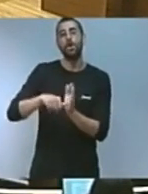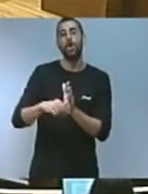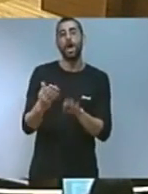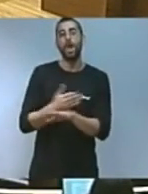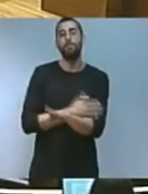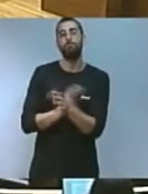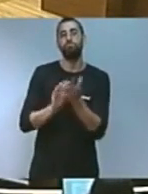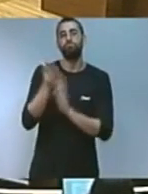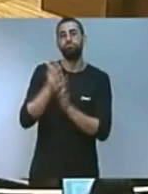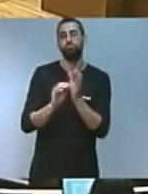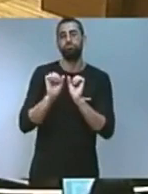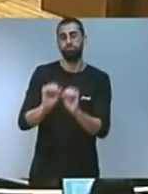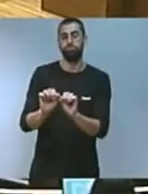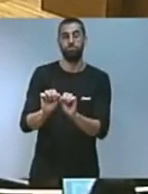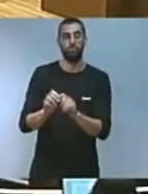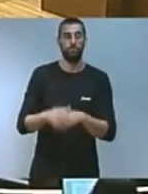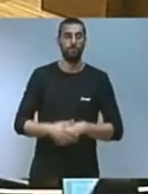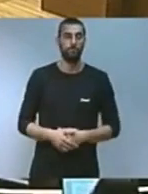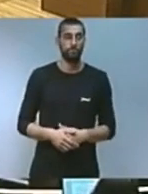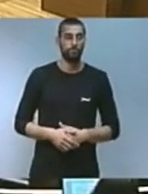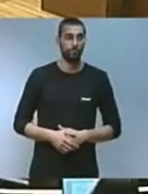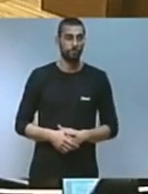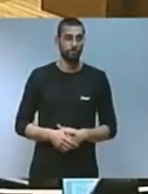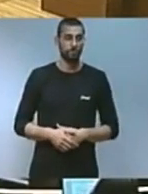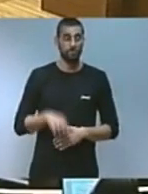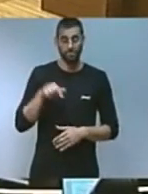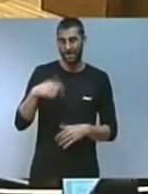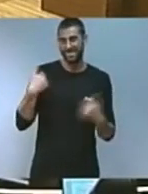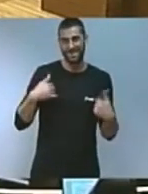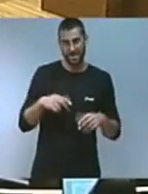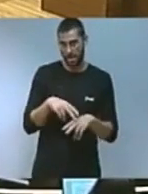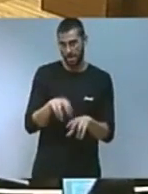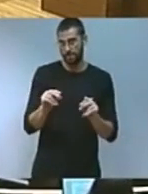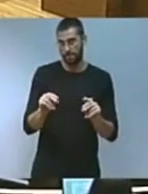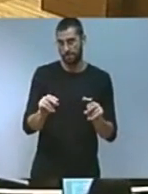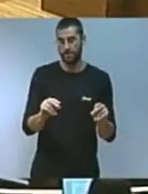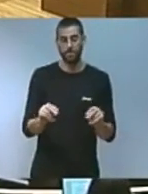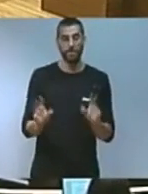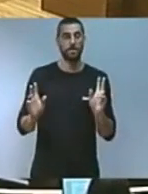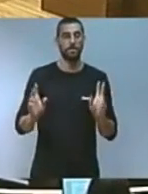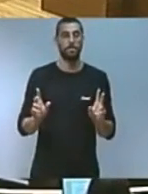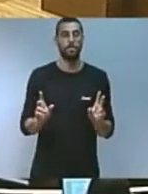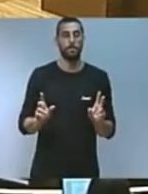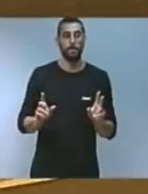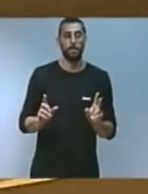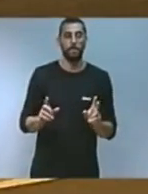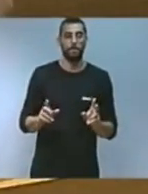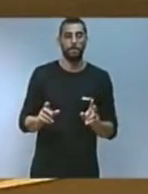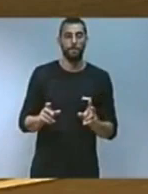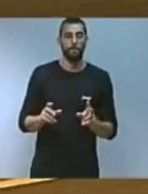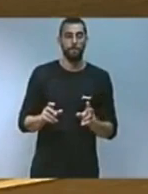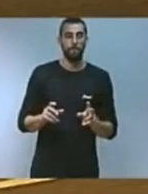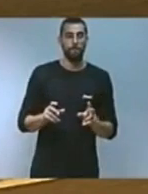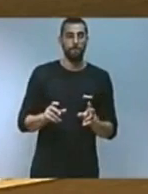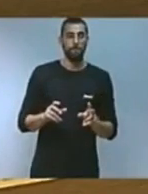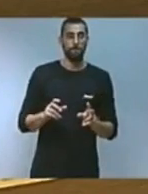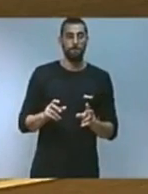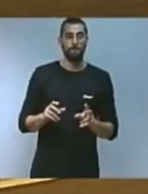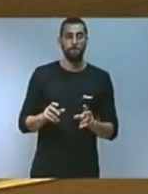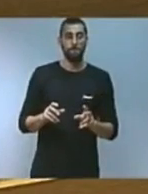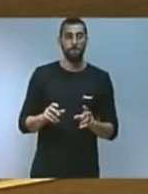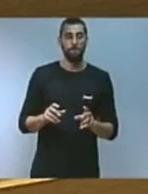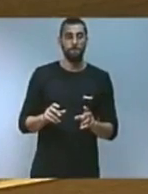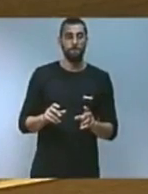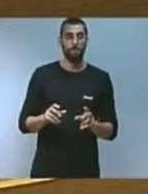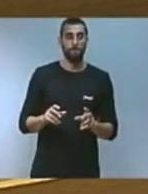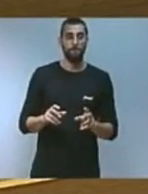i tots sabem i en això acaba que per a tindre en el foc en els llocs en el nostre territori